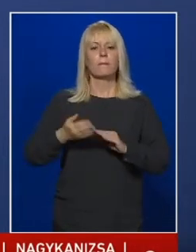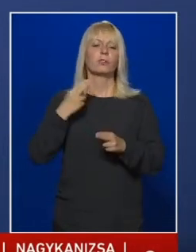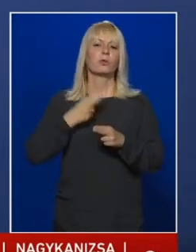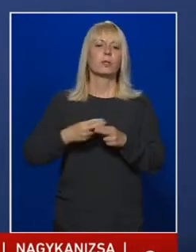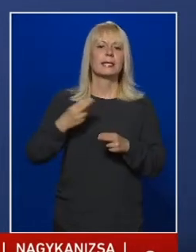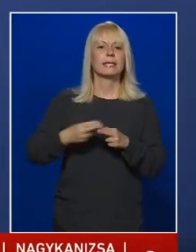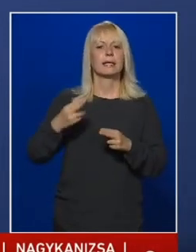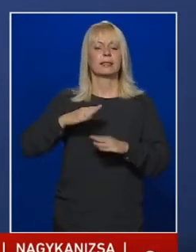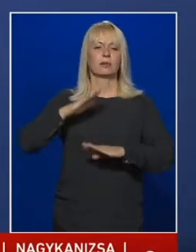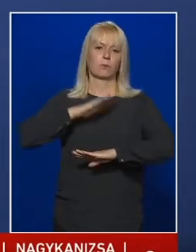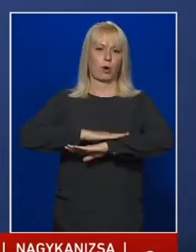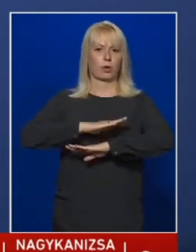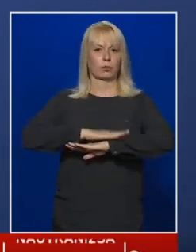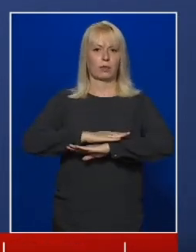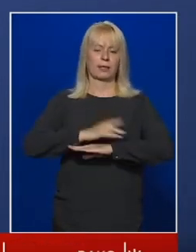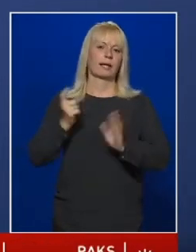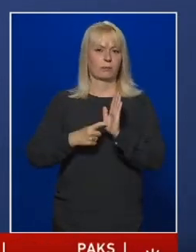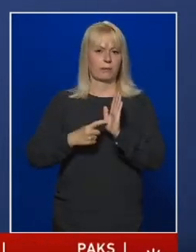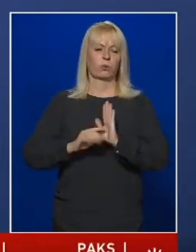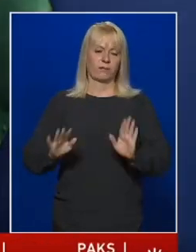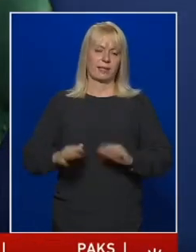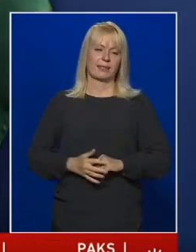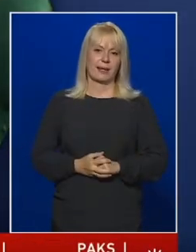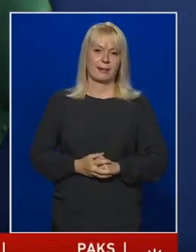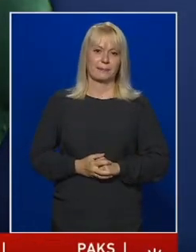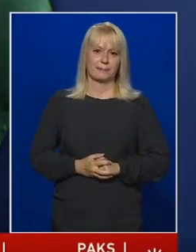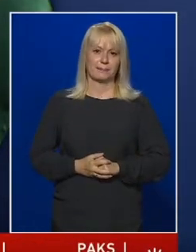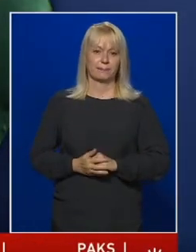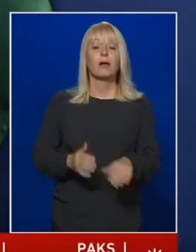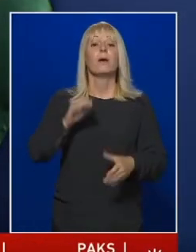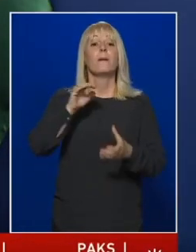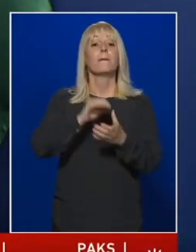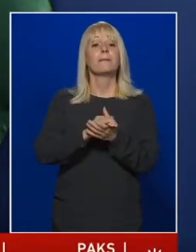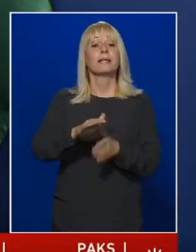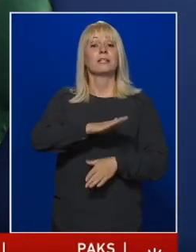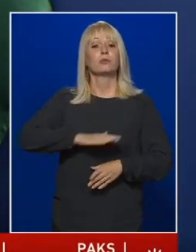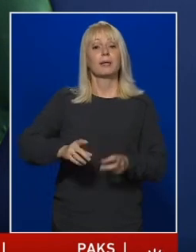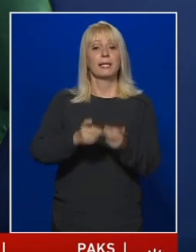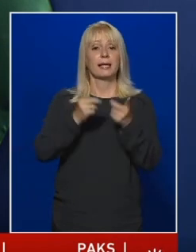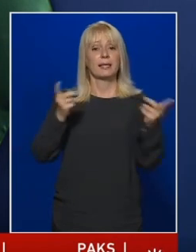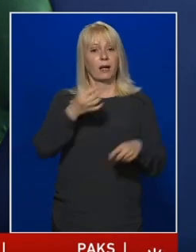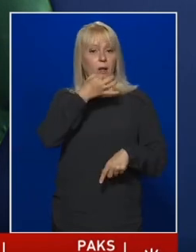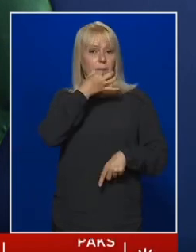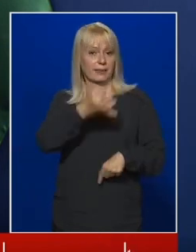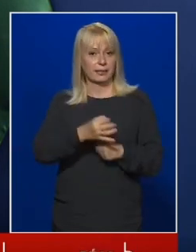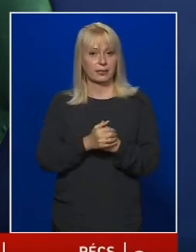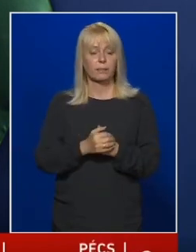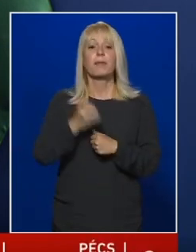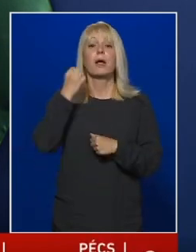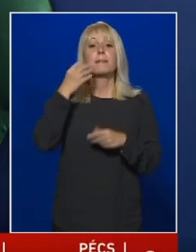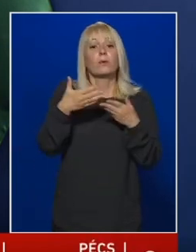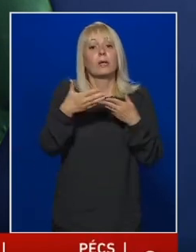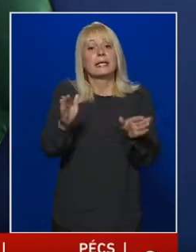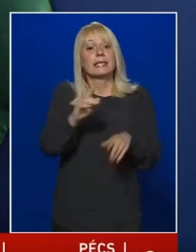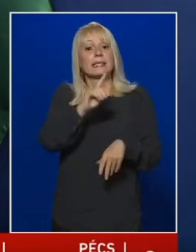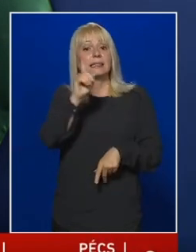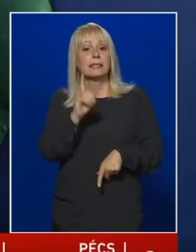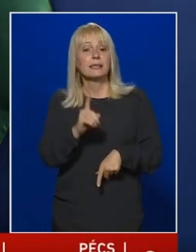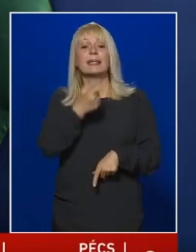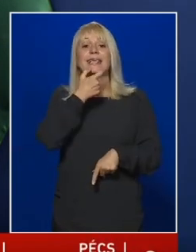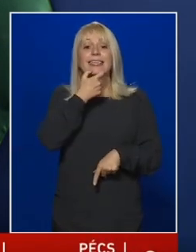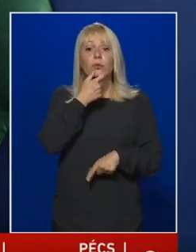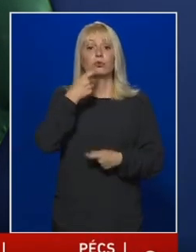higiénés magatartást követel meg. A Békés-megyei hírlap kérdése, mikor nyithatnak ki az